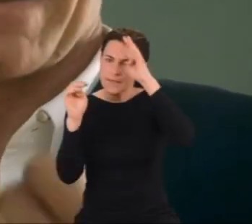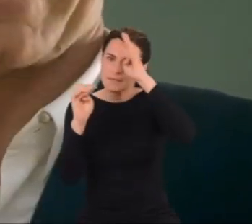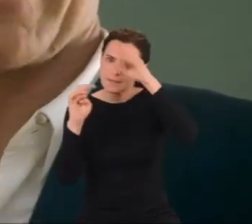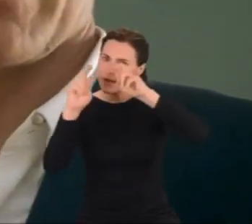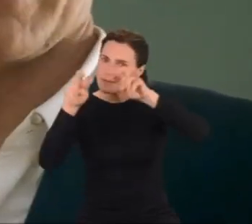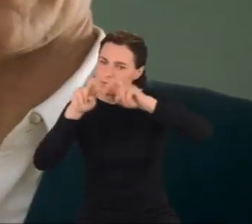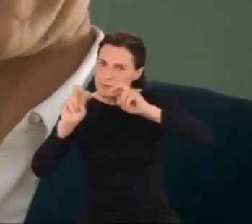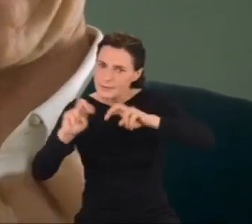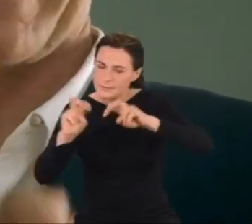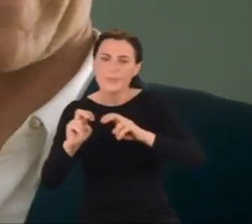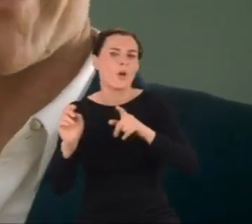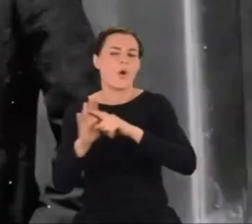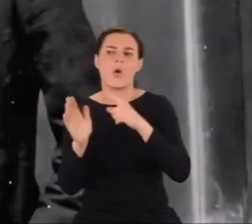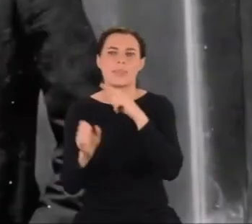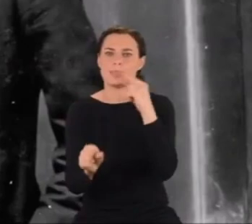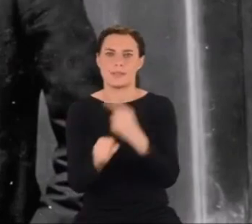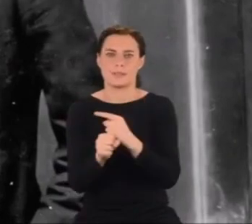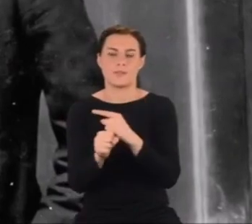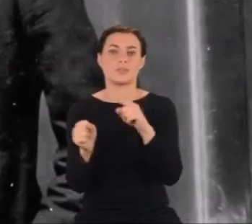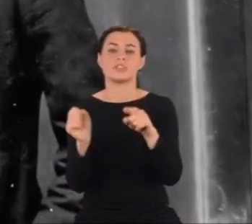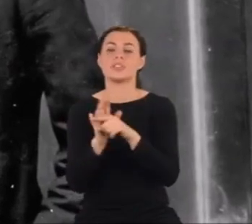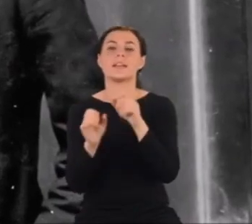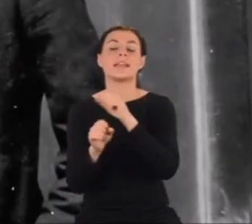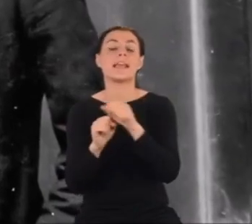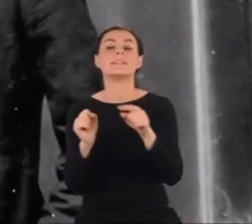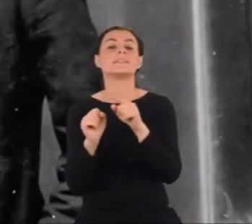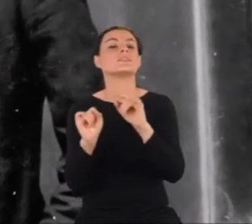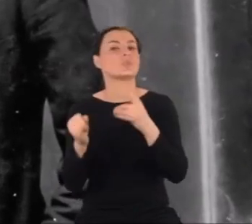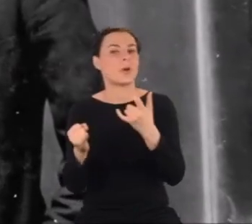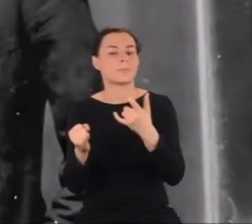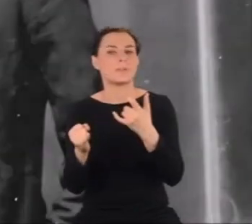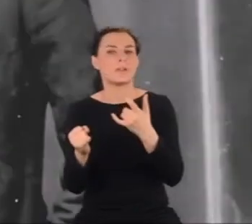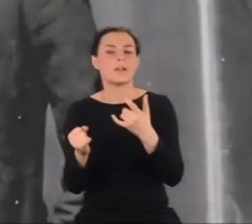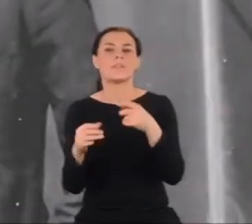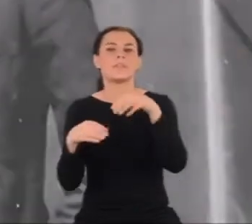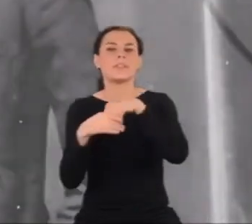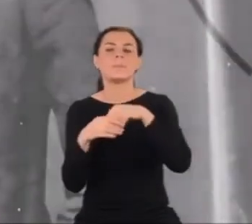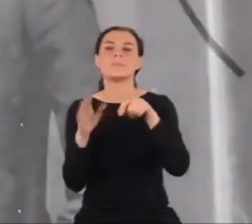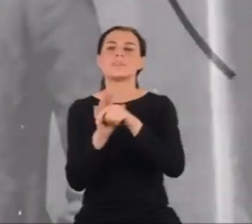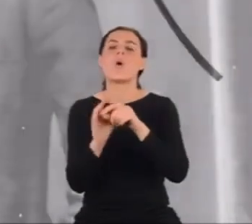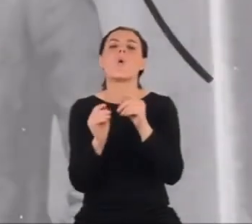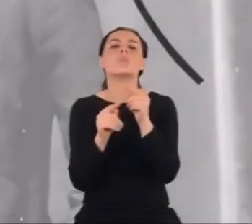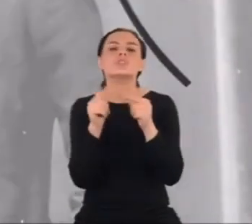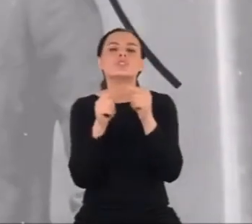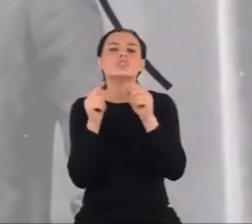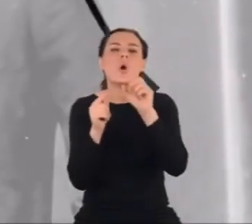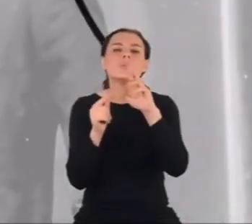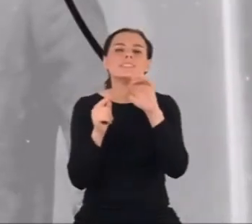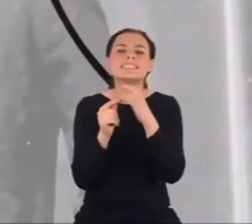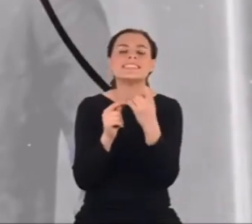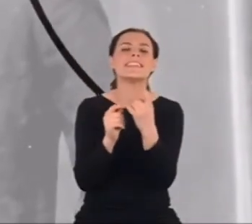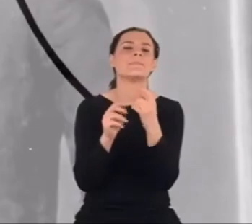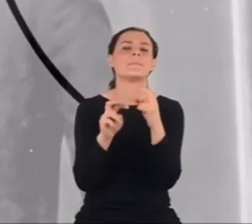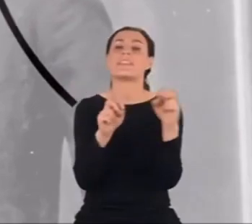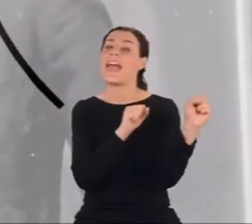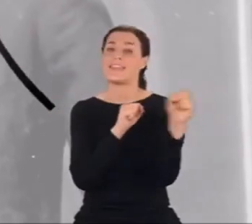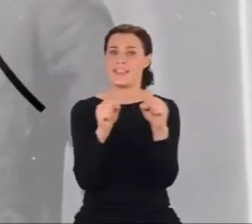Ku swemu zdumieniu stwierdził, że dopuszcza ono rozwiązania, w których pojawiają się cząstki energii negatywnej.